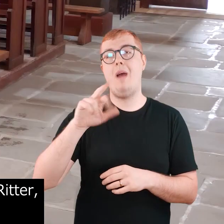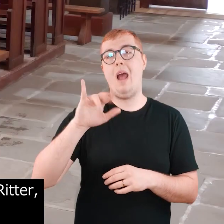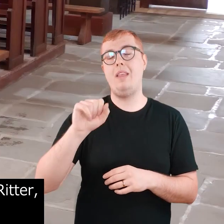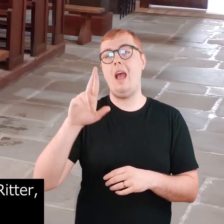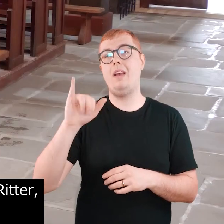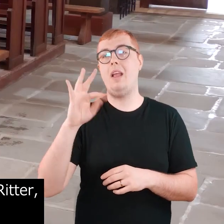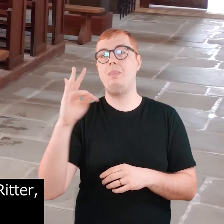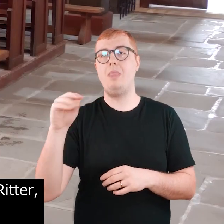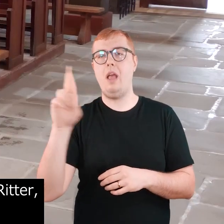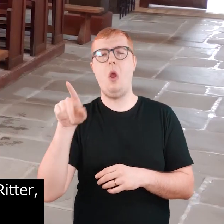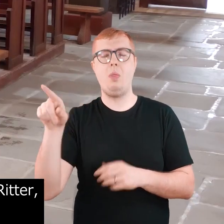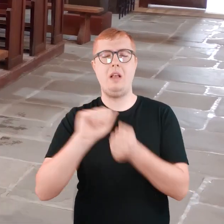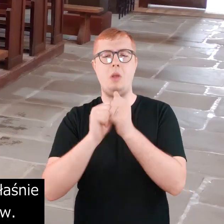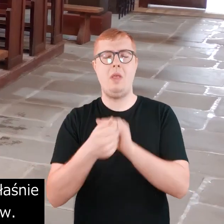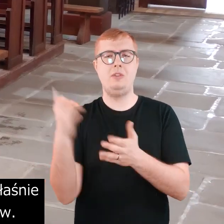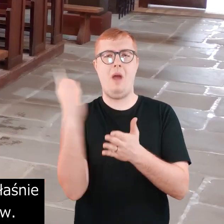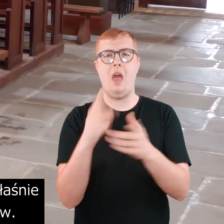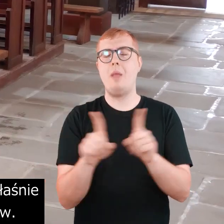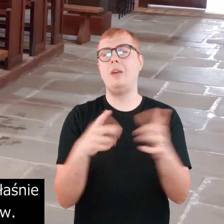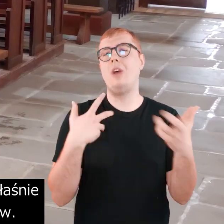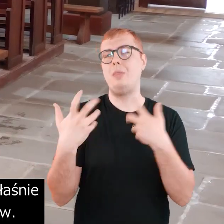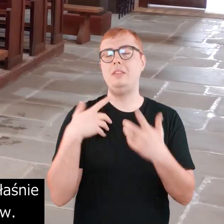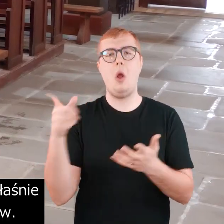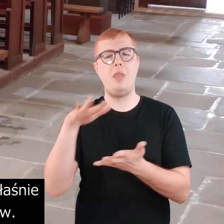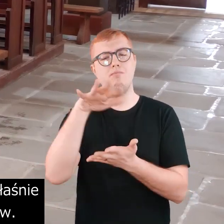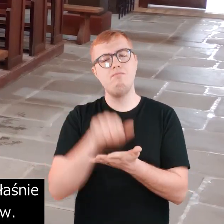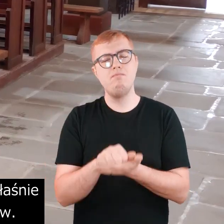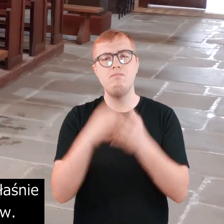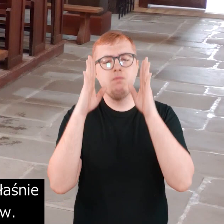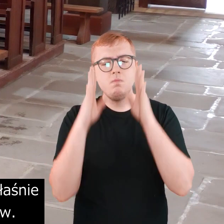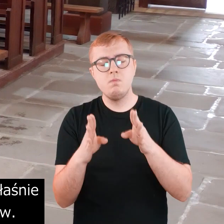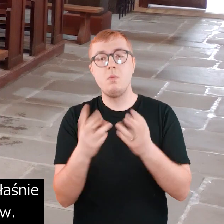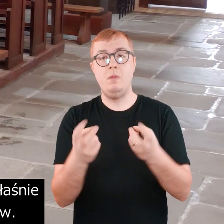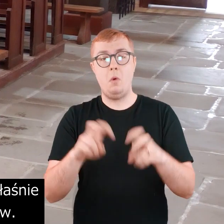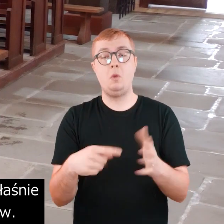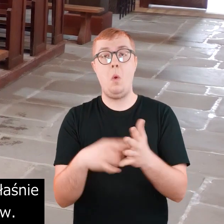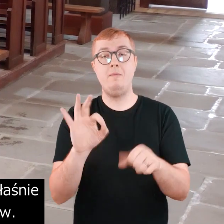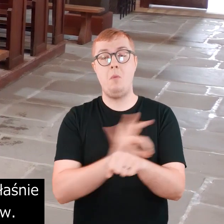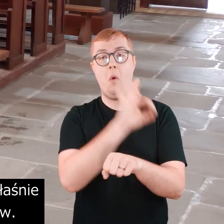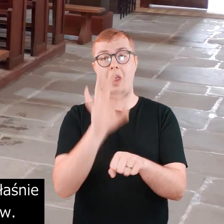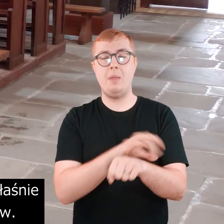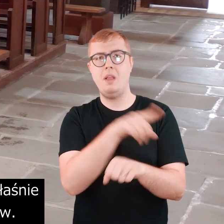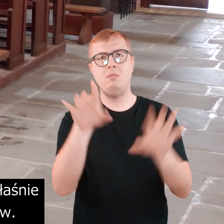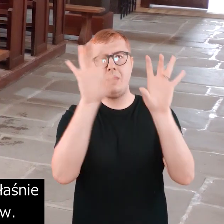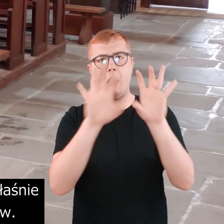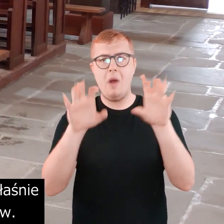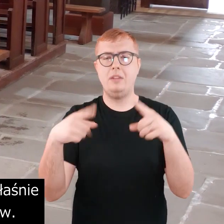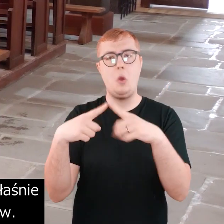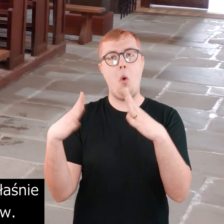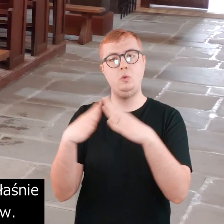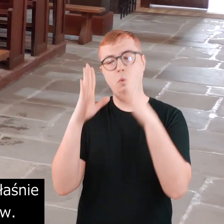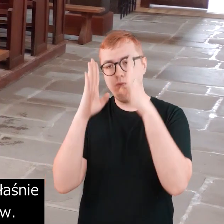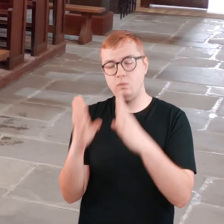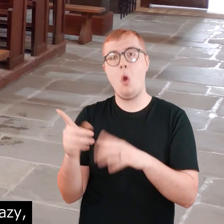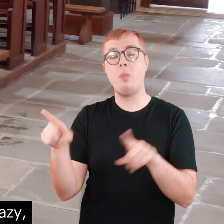sądecka malarka i artystka, która zajmowała się tworzeniem właśnie projektów do dekoracji